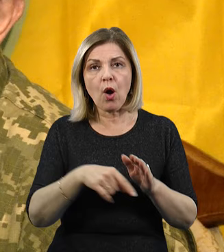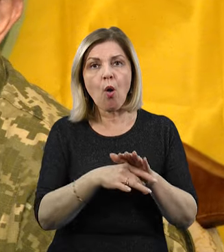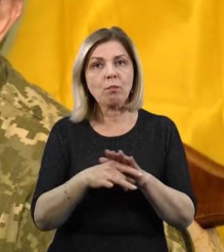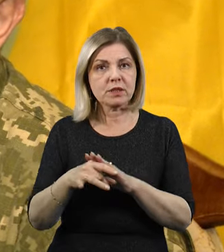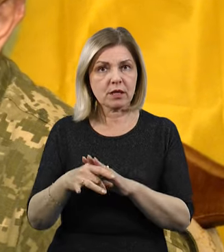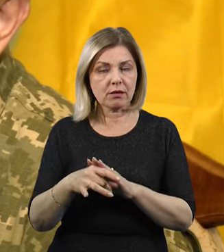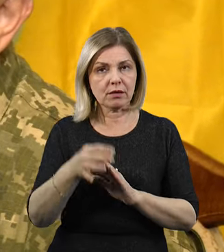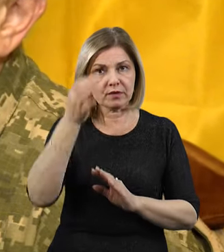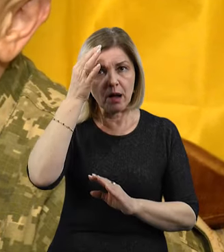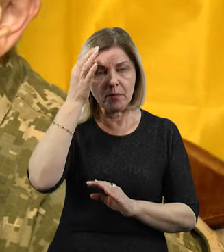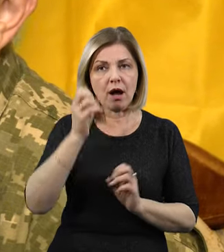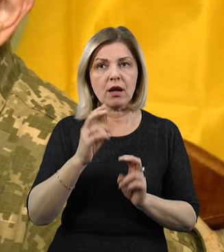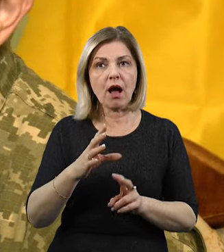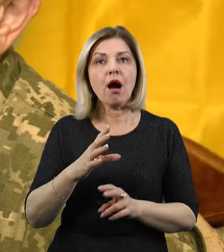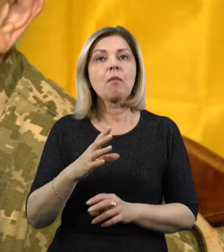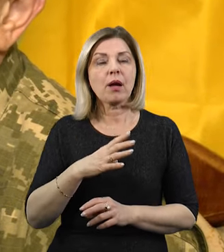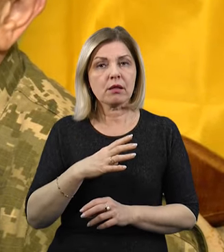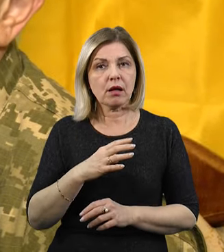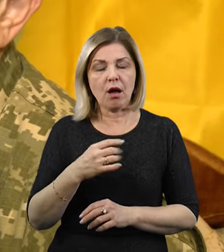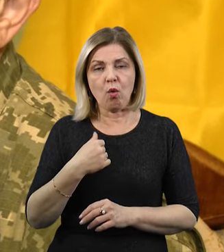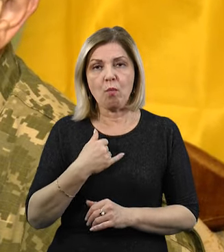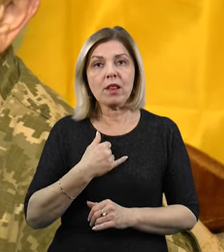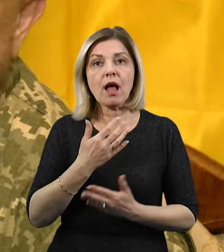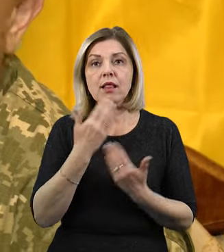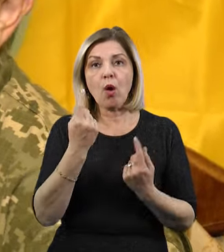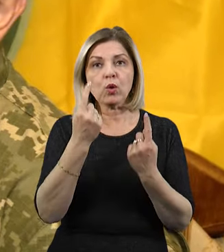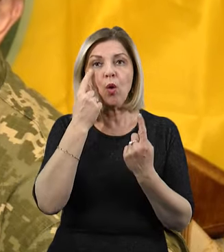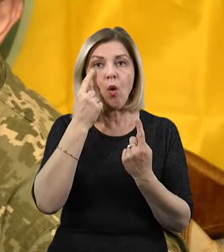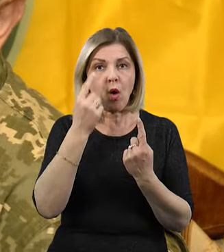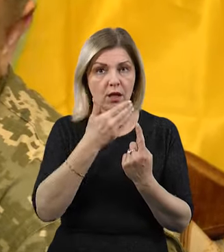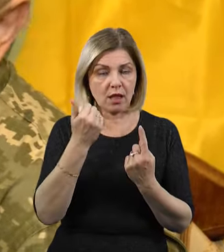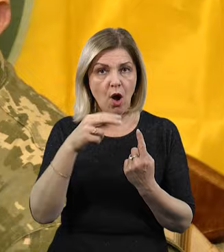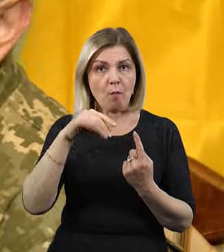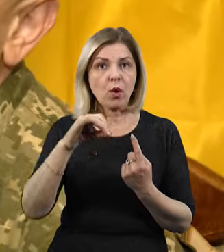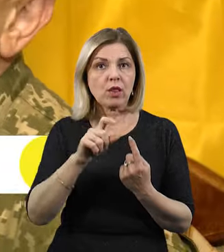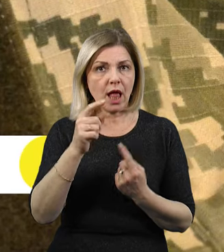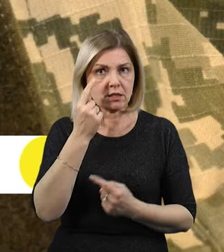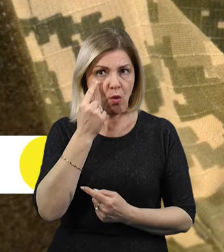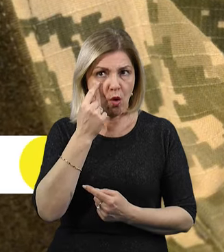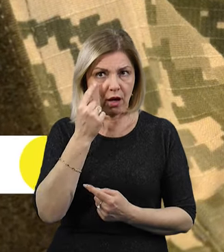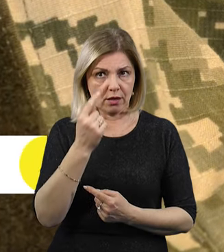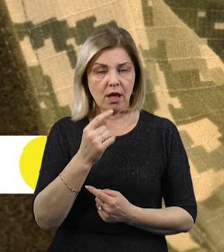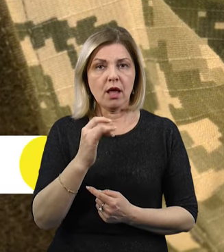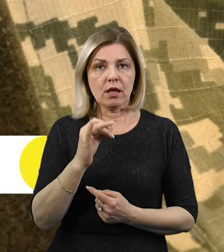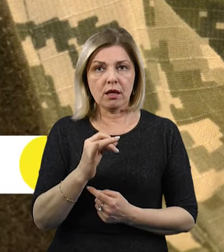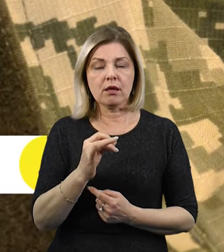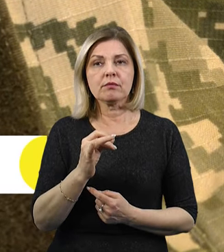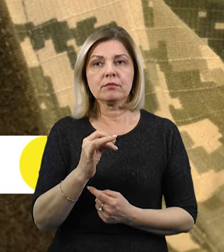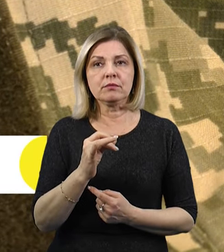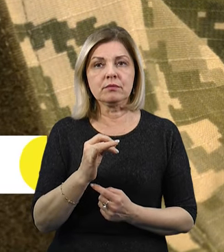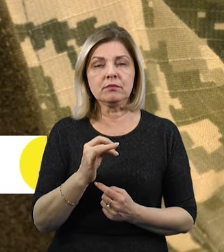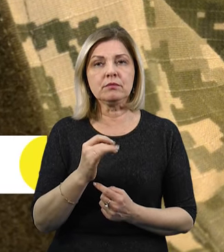немає одного оку, а в мене стоїть протез. Я такий, думаю, ну, що, ну, тіпа, та що я маю прятатися? Хай буде у воді, ну, в нас поцілились птура.